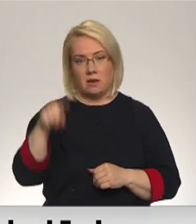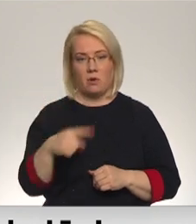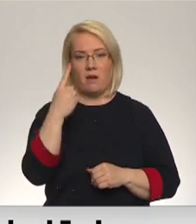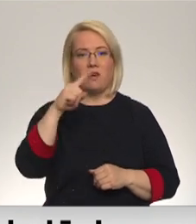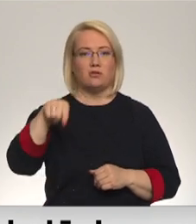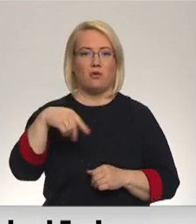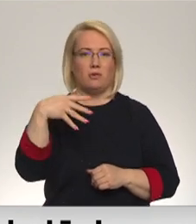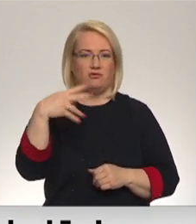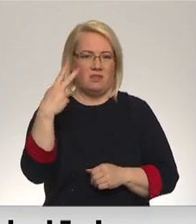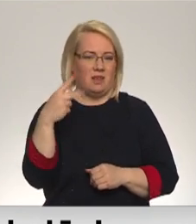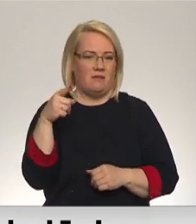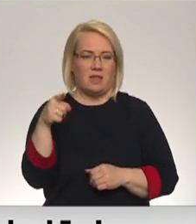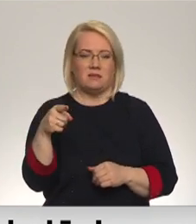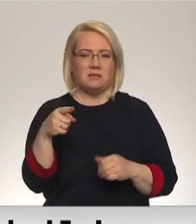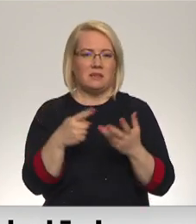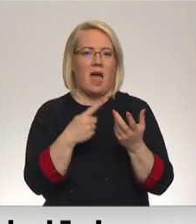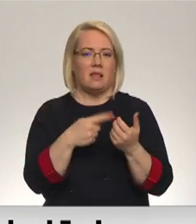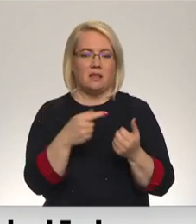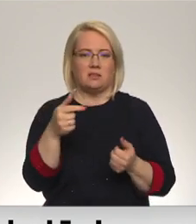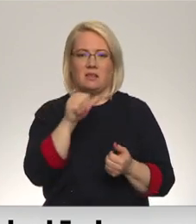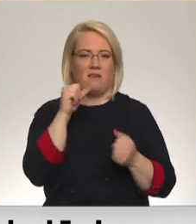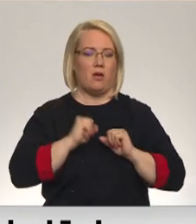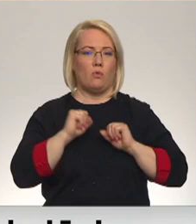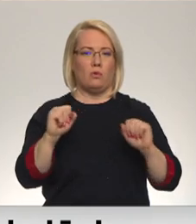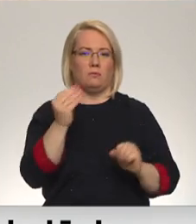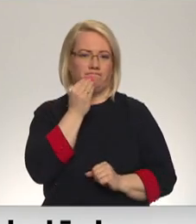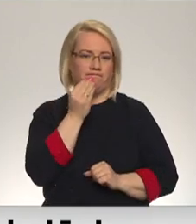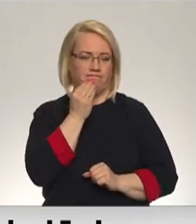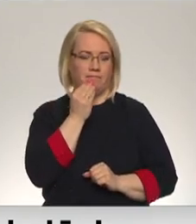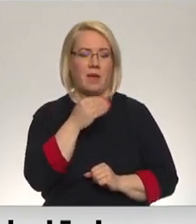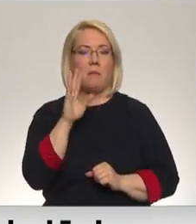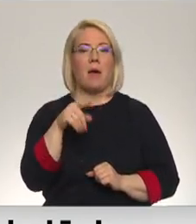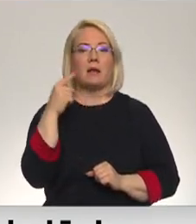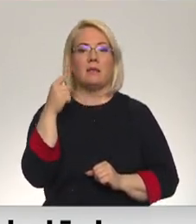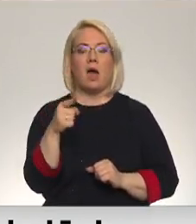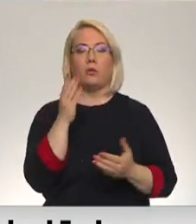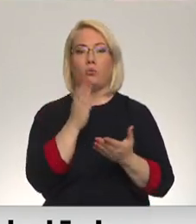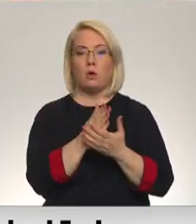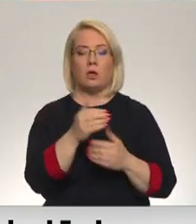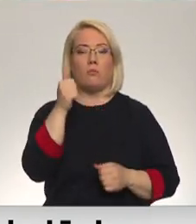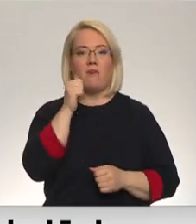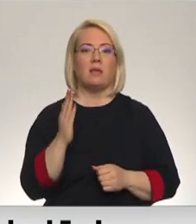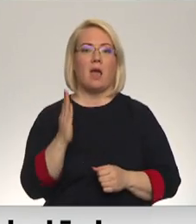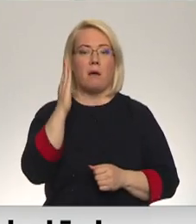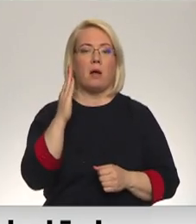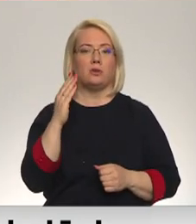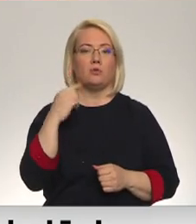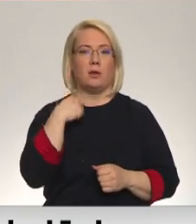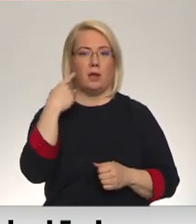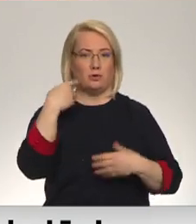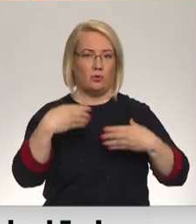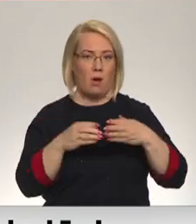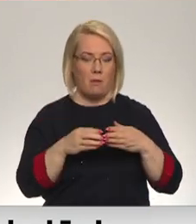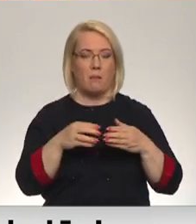nav vairs sen tas cipars, par ko to var nodrošināt. Par šādu scenāriju vēl jānobalsot domē, bet laban